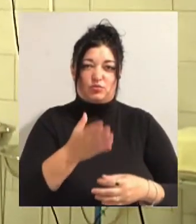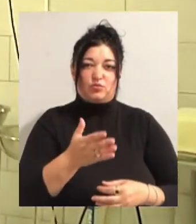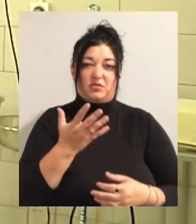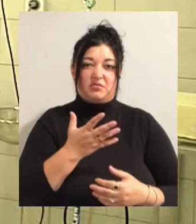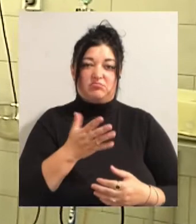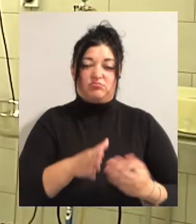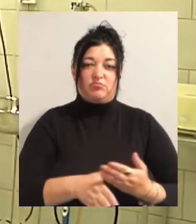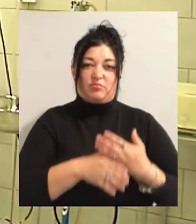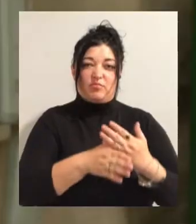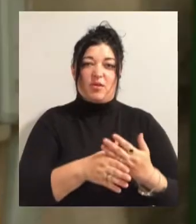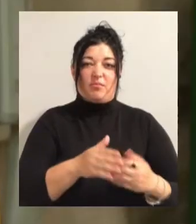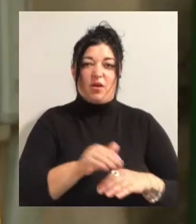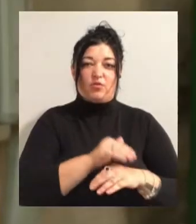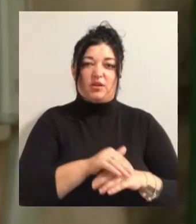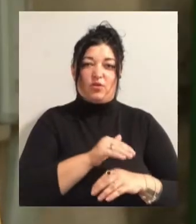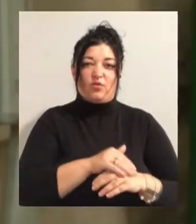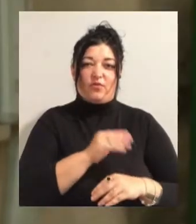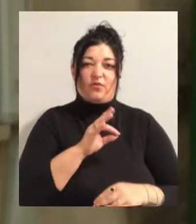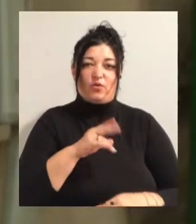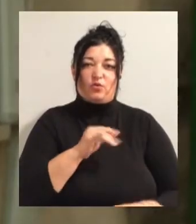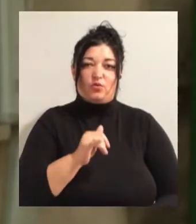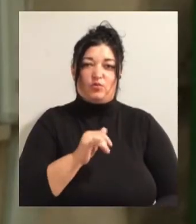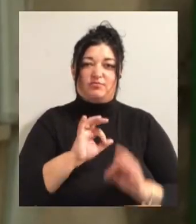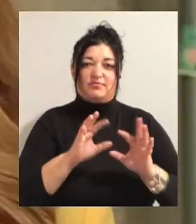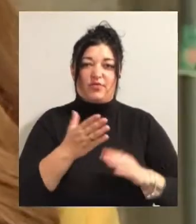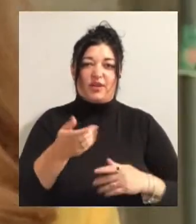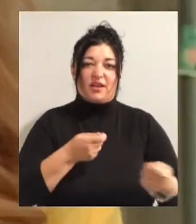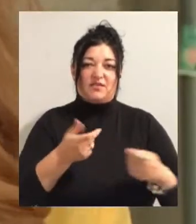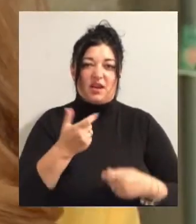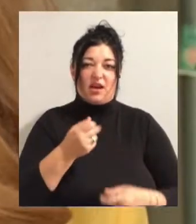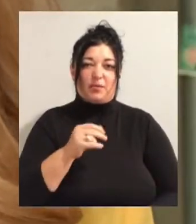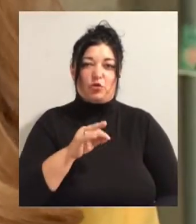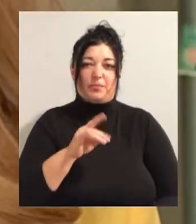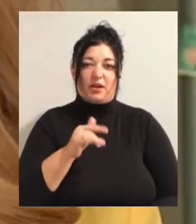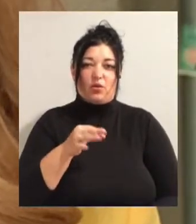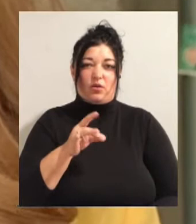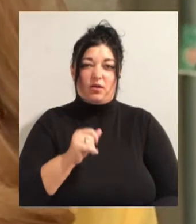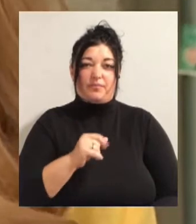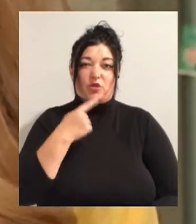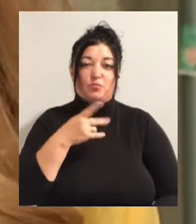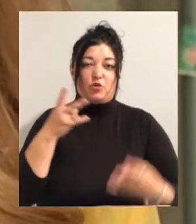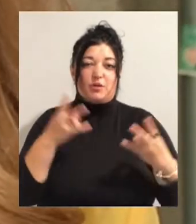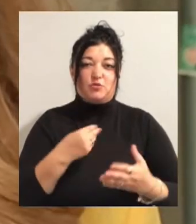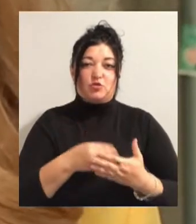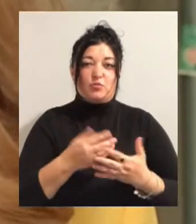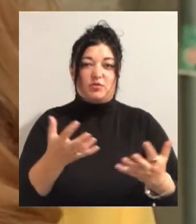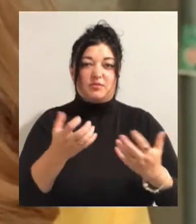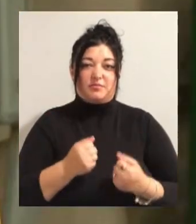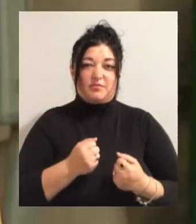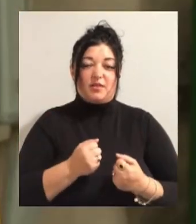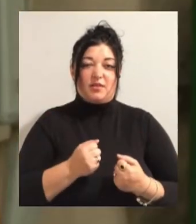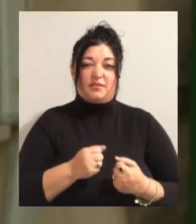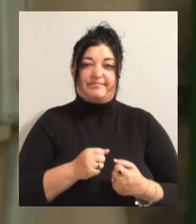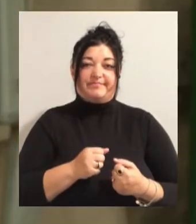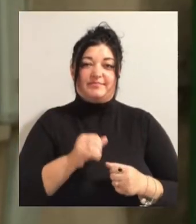благодійного фонду «Добробутик», розказала його керівниця Ганна Подопригора. Каже, потрібну суму отримали з продажу одягу, який приносили